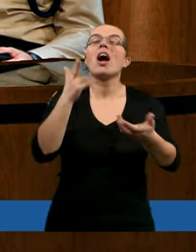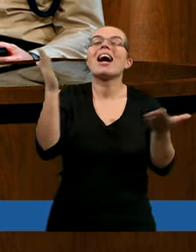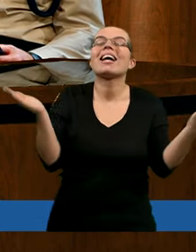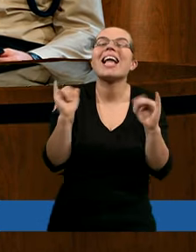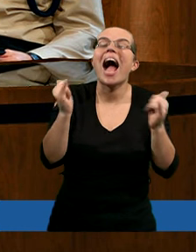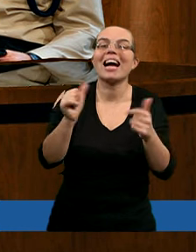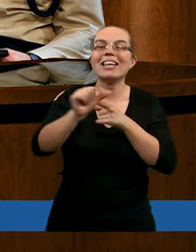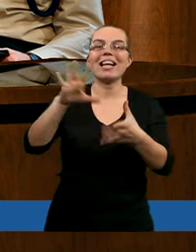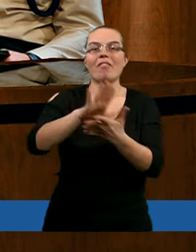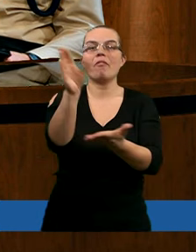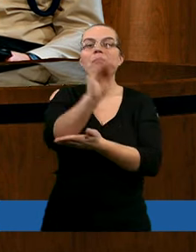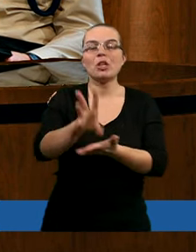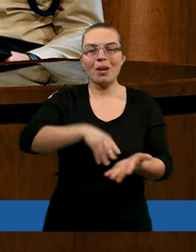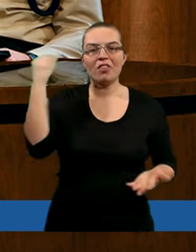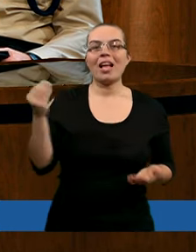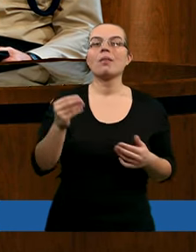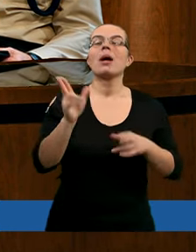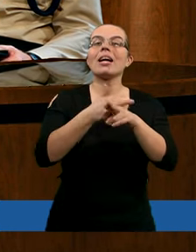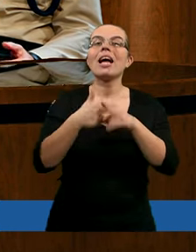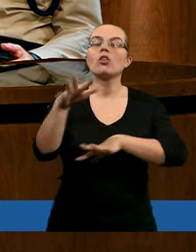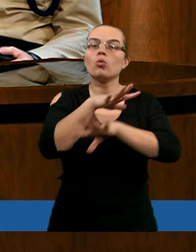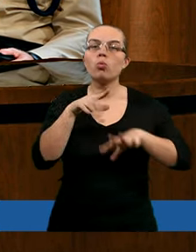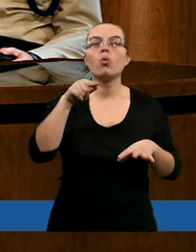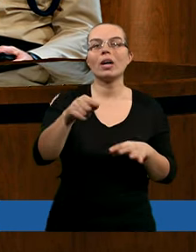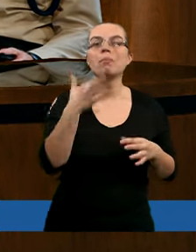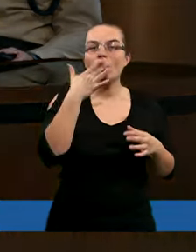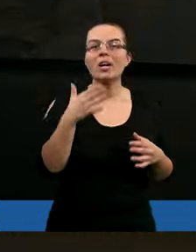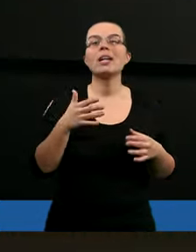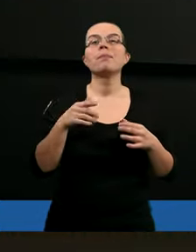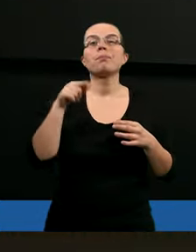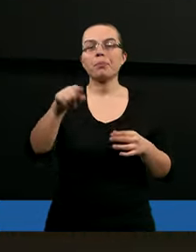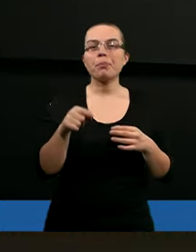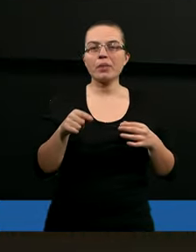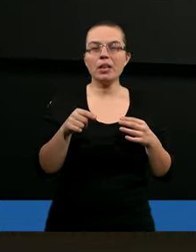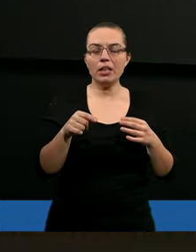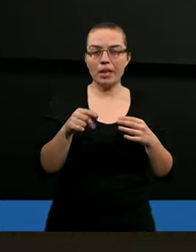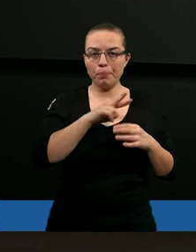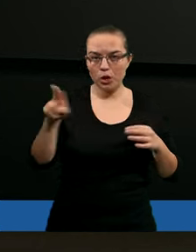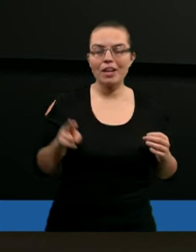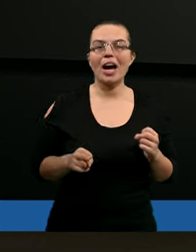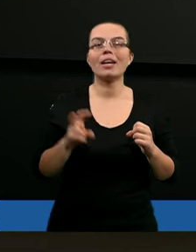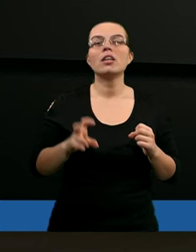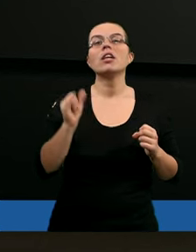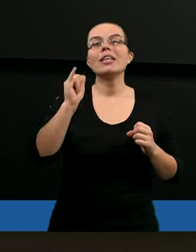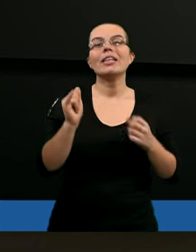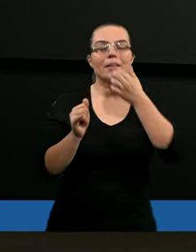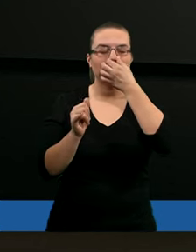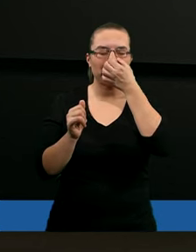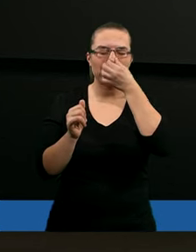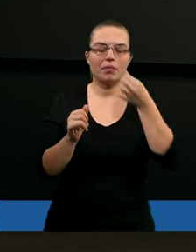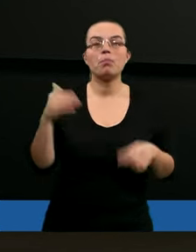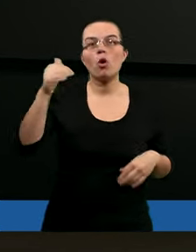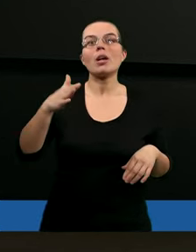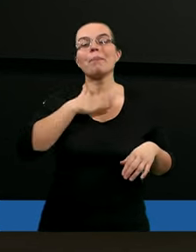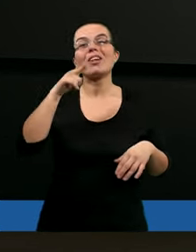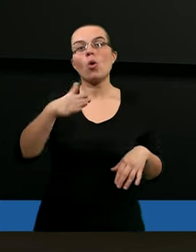w Biblii wyczytałem. I nawet kiedy jesteśmy na tym dnie, czy to moralnym, czy to jakimś społecznym, to